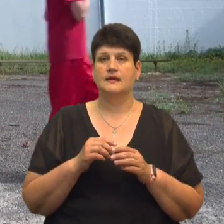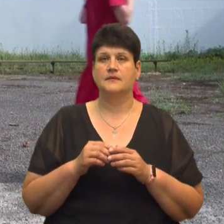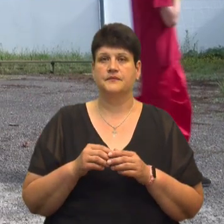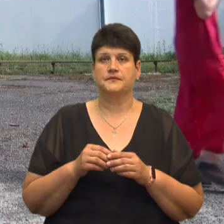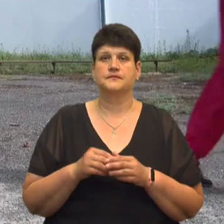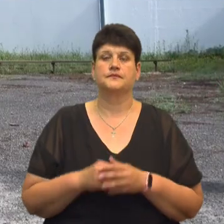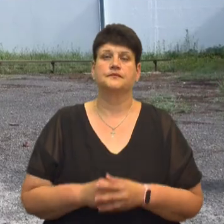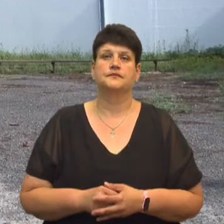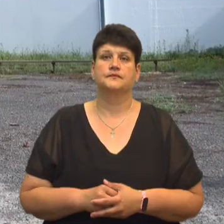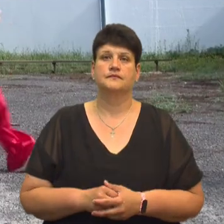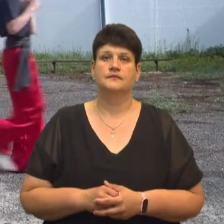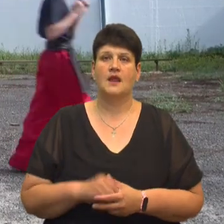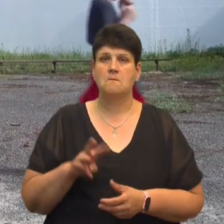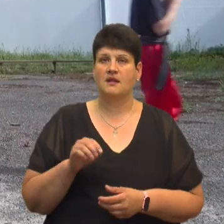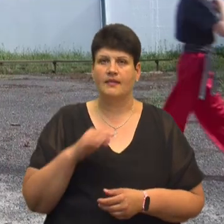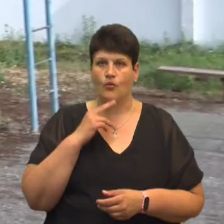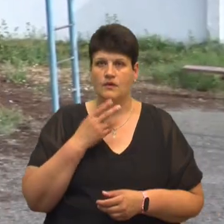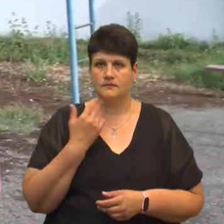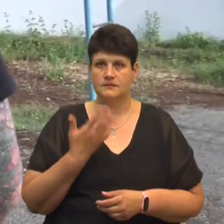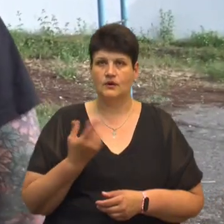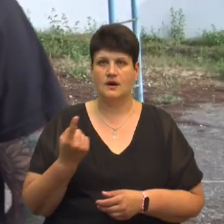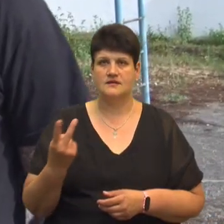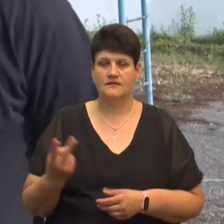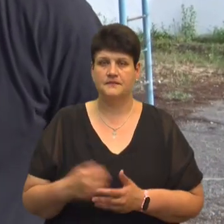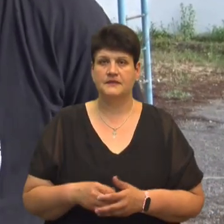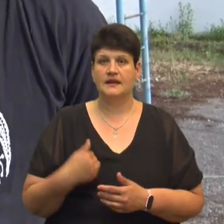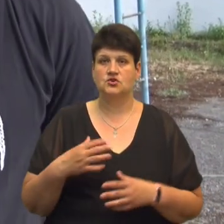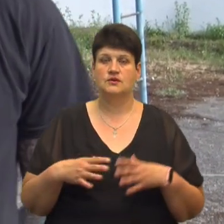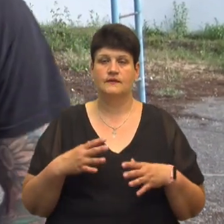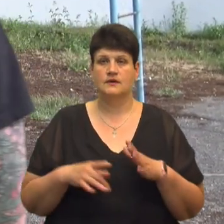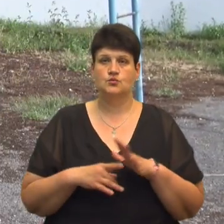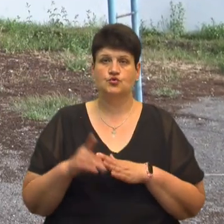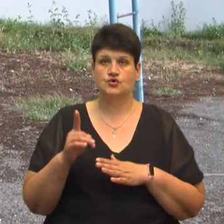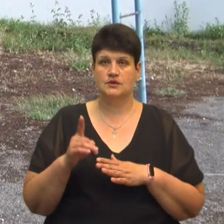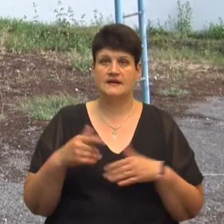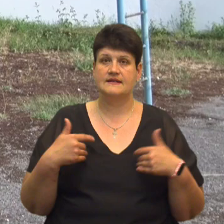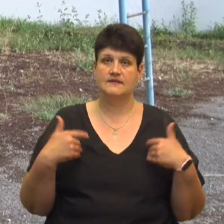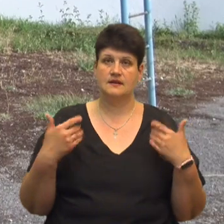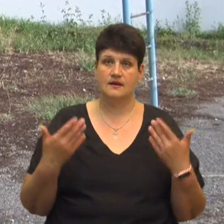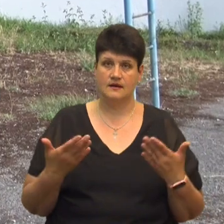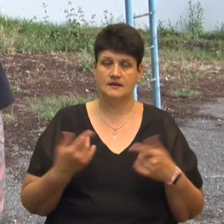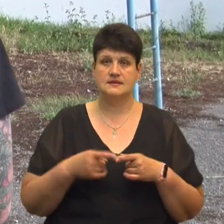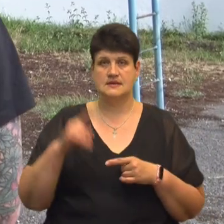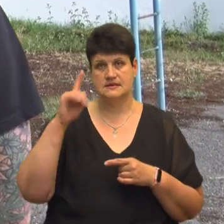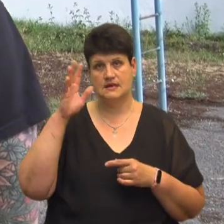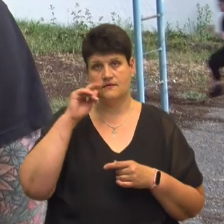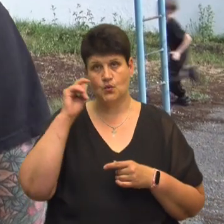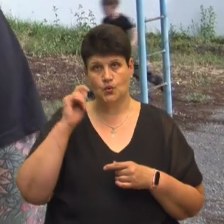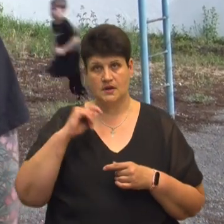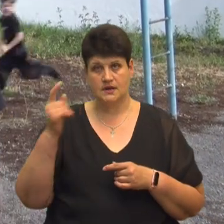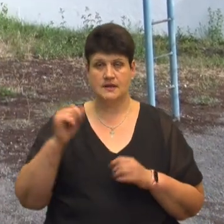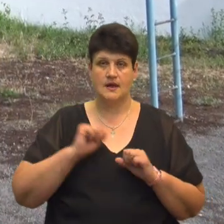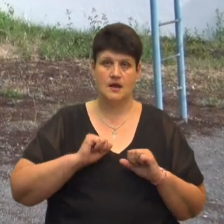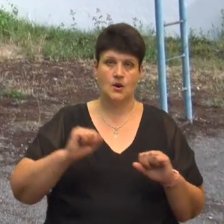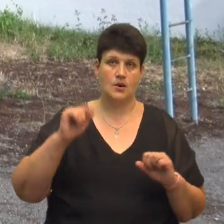Матвій, не важливо. Раз, два. Наші тренування розпочинаються з вітання. Це слава в Україні, героям